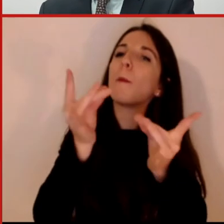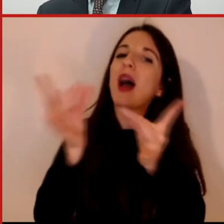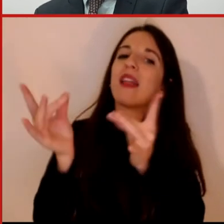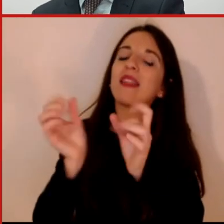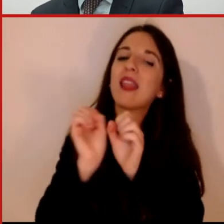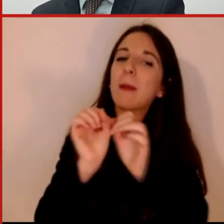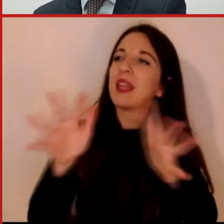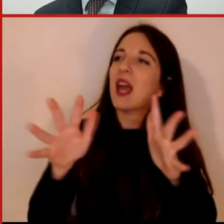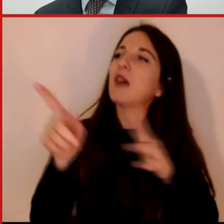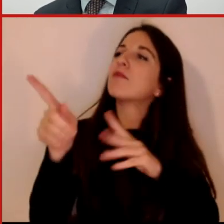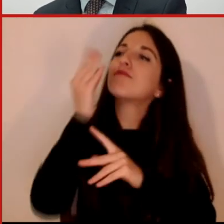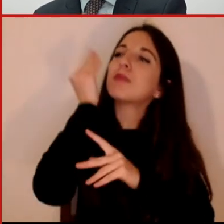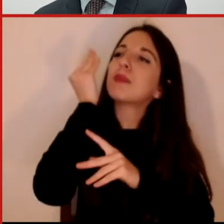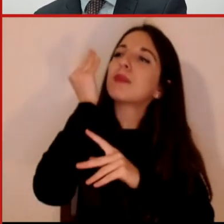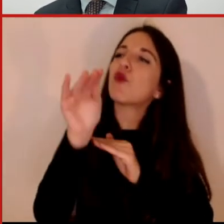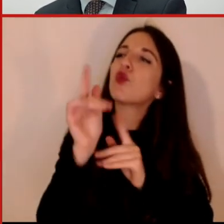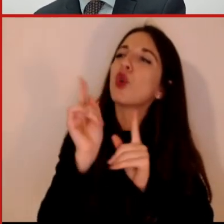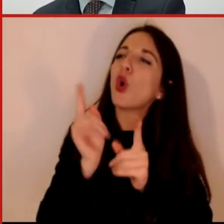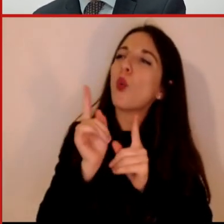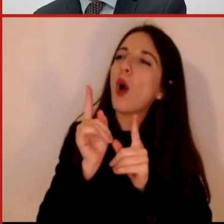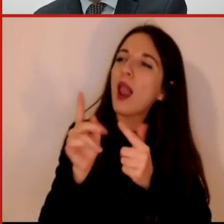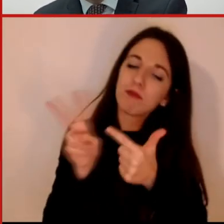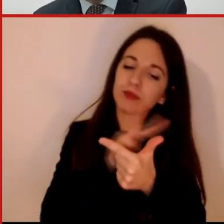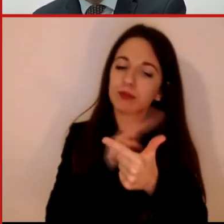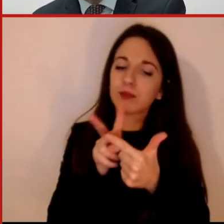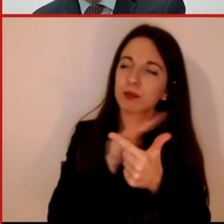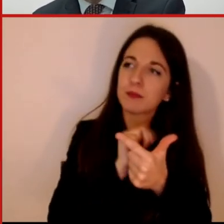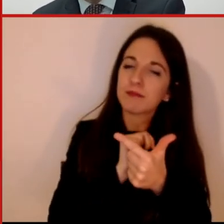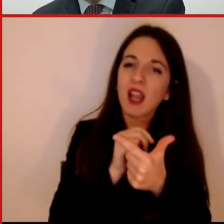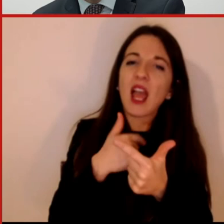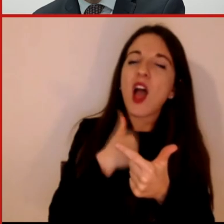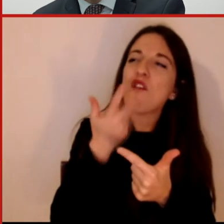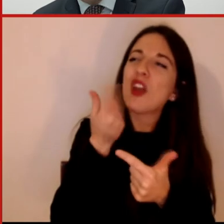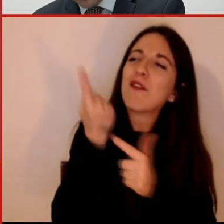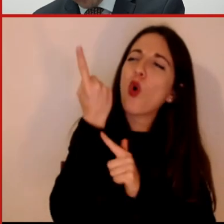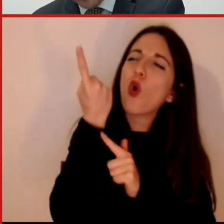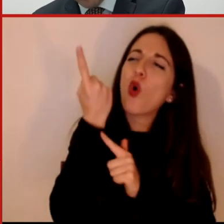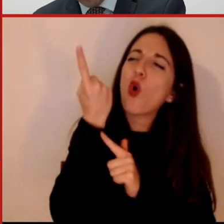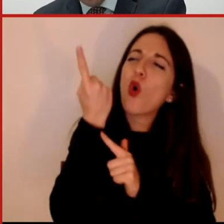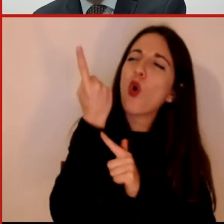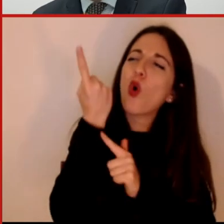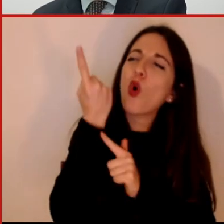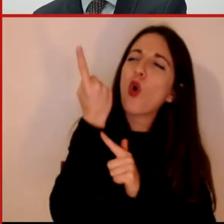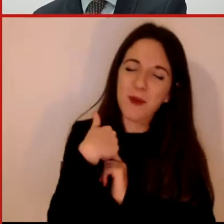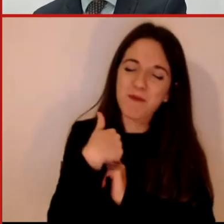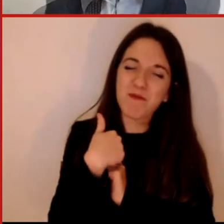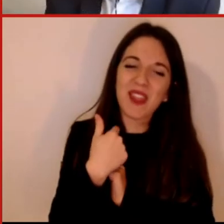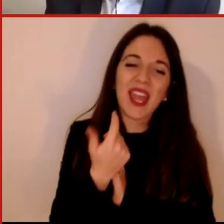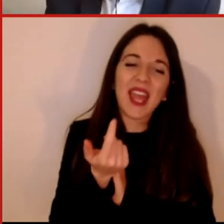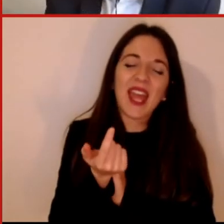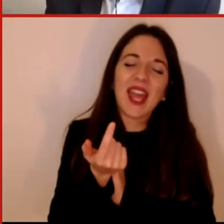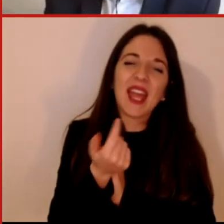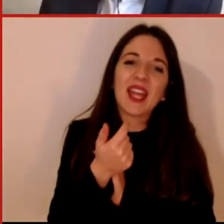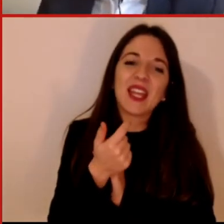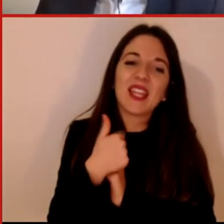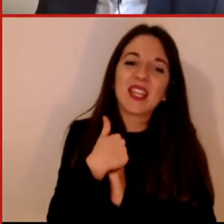e io mi permetto solo un commento invece su una parola di un suo libro perché ci tengo molto, lei ha scritto il libro L'algoritmo